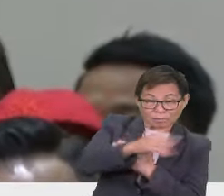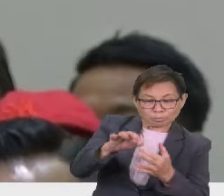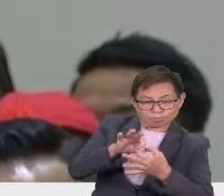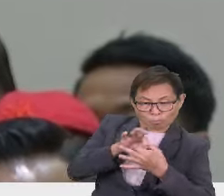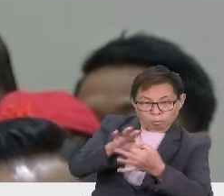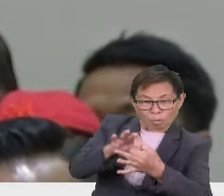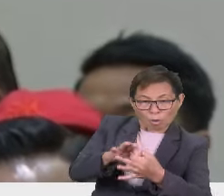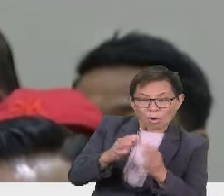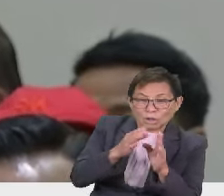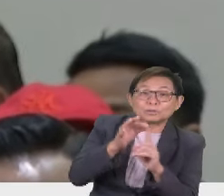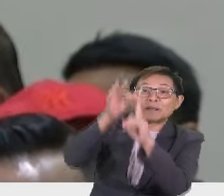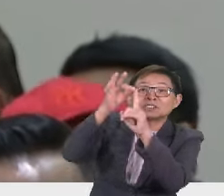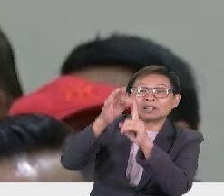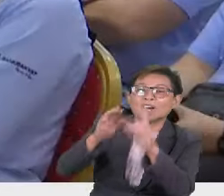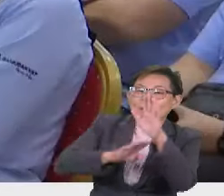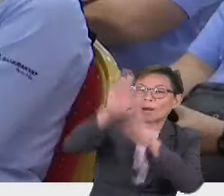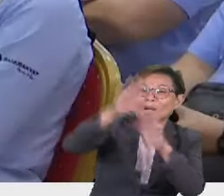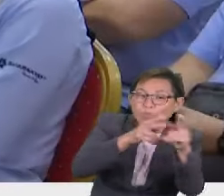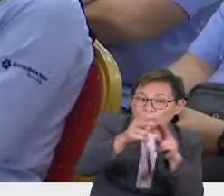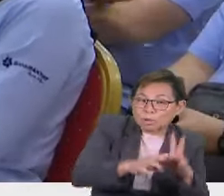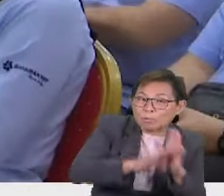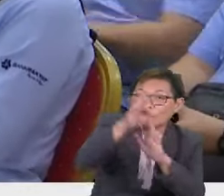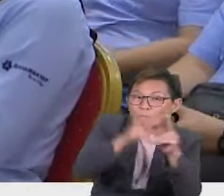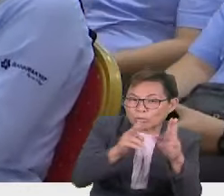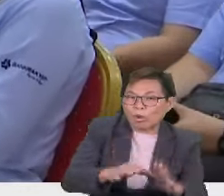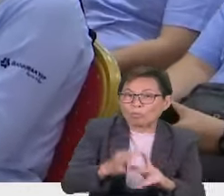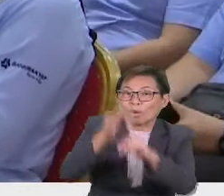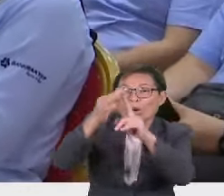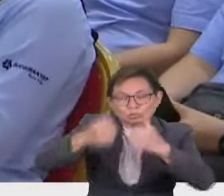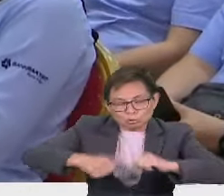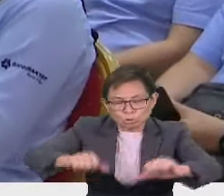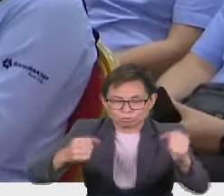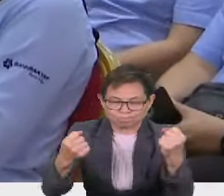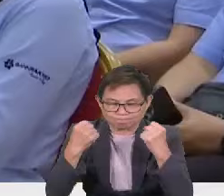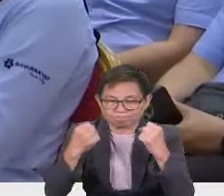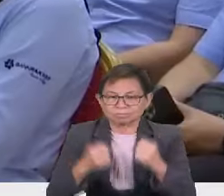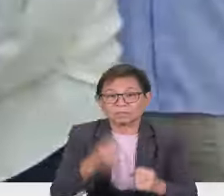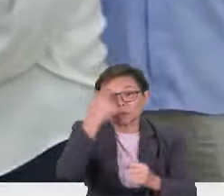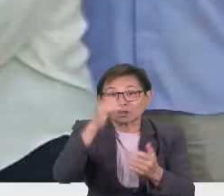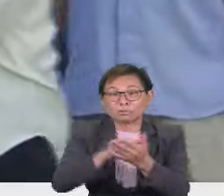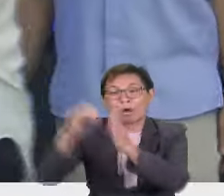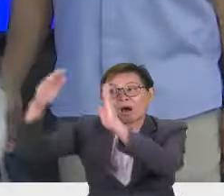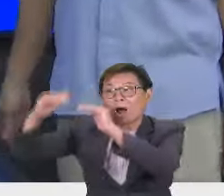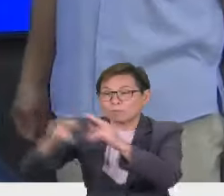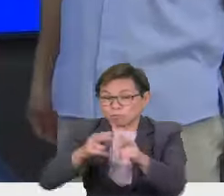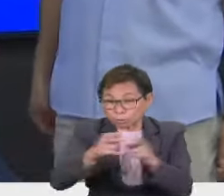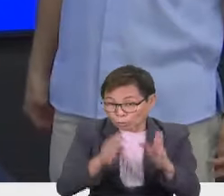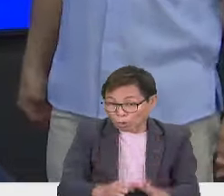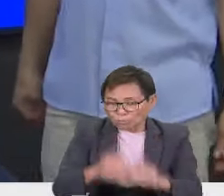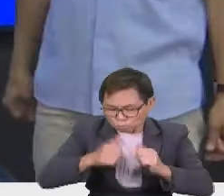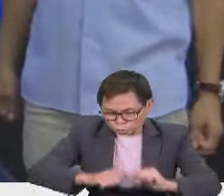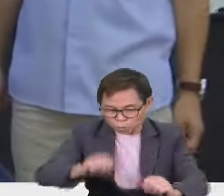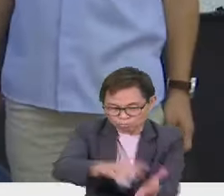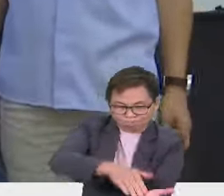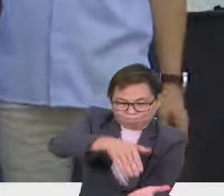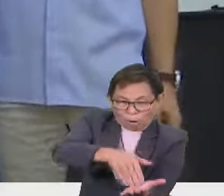kerjasama strategik agar pembangunan usahawan dapat terus diperkukuh. Justru, beliau berharap usahawan akan terus